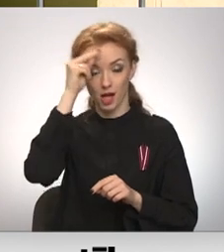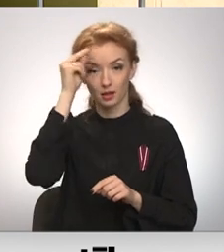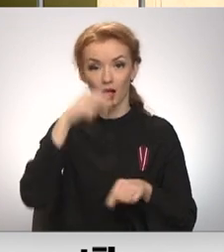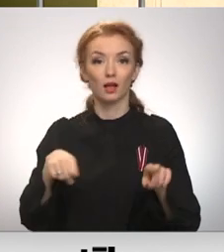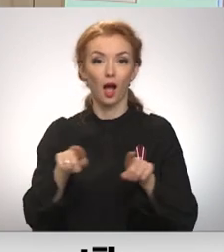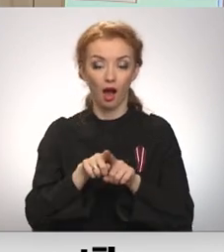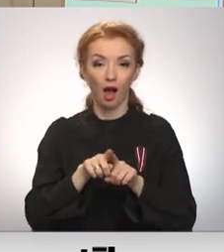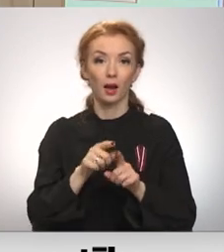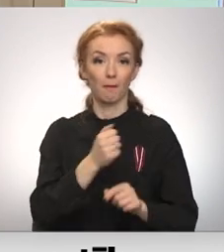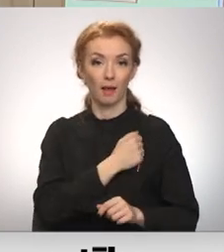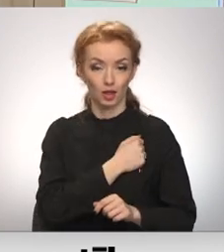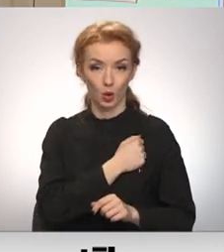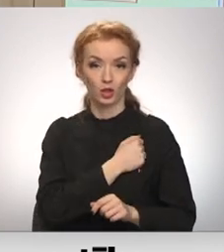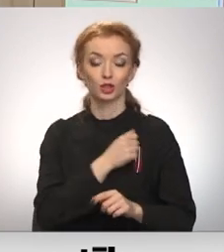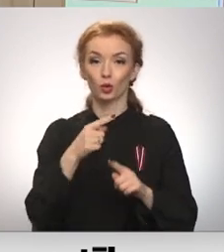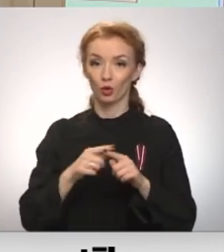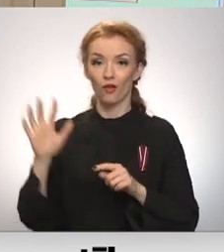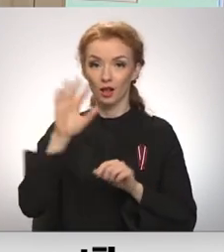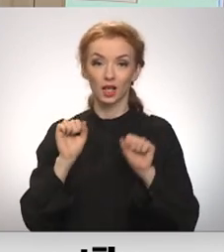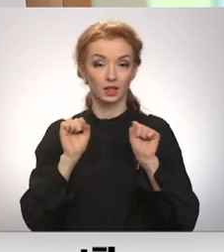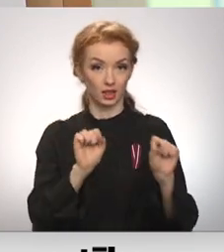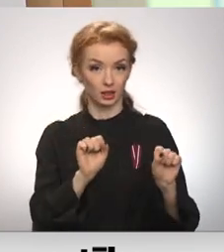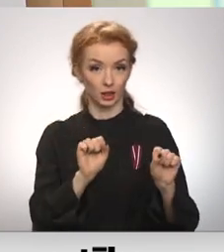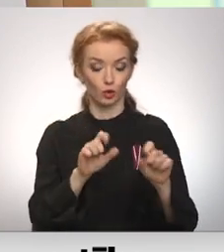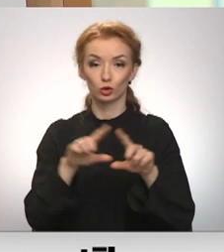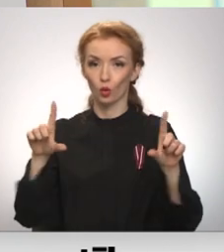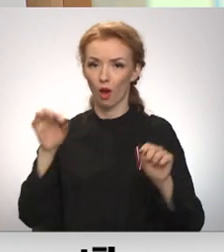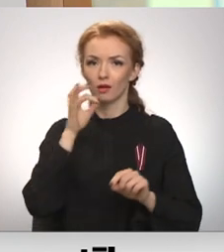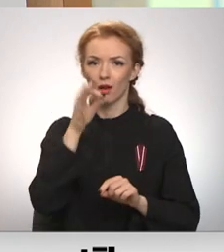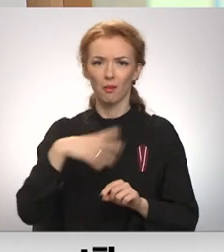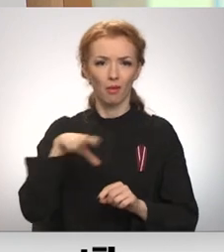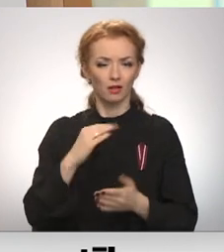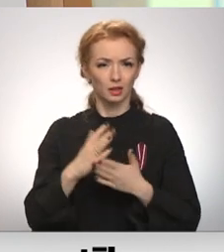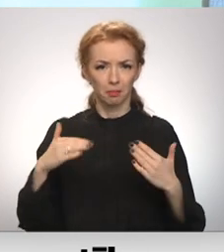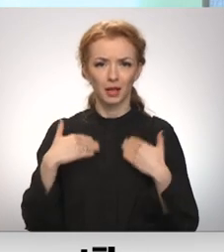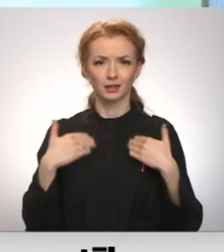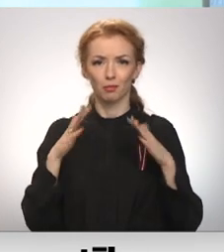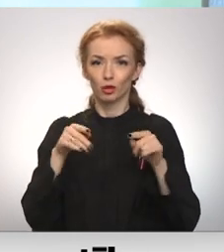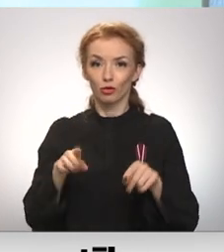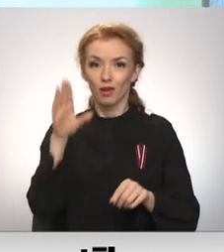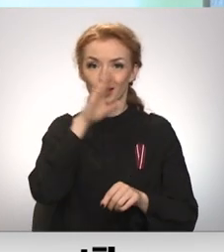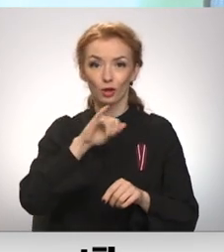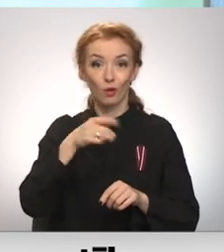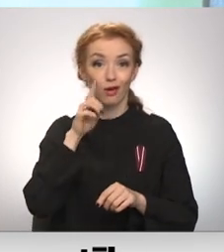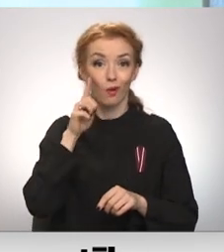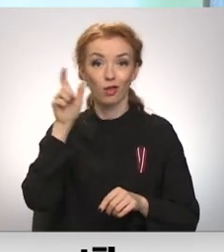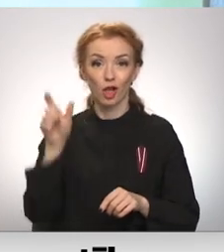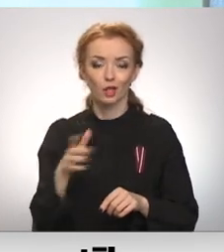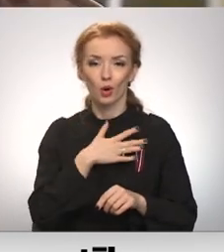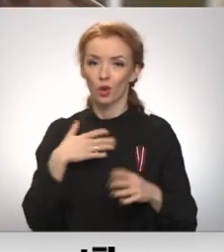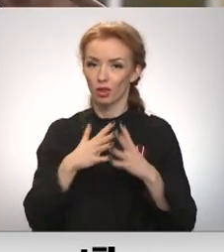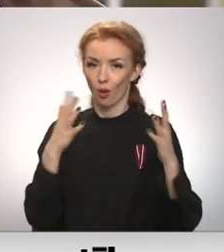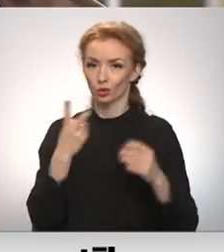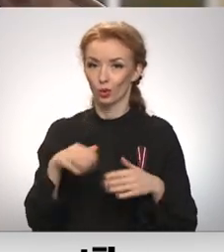bet gan pievēršas patriotismam un valsts aizsardzībai. Skolā saka, esam priecīgi par šo iespēju, jo mūsu jauniešiem tas ļoti daudz dod.